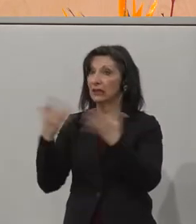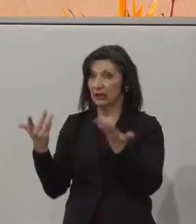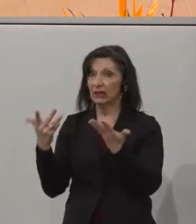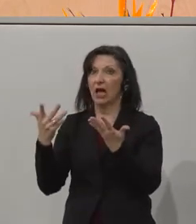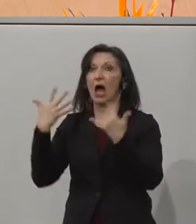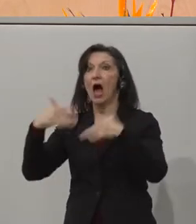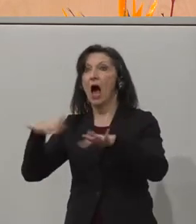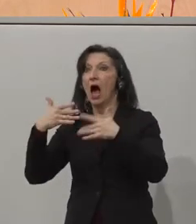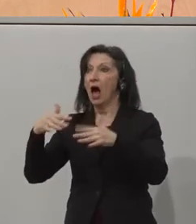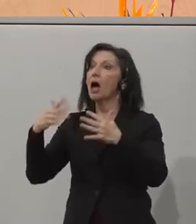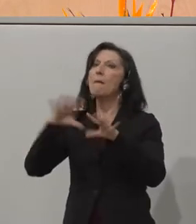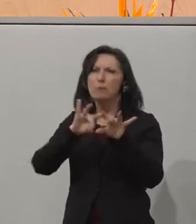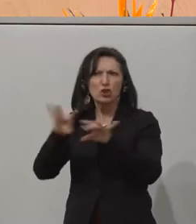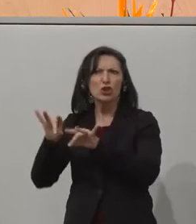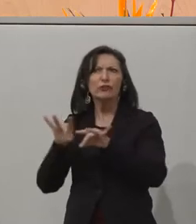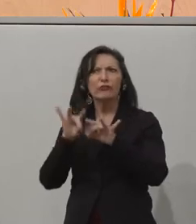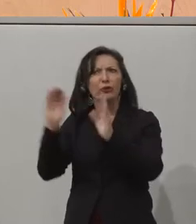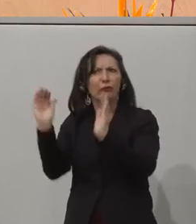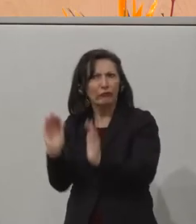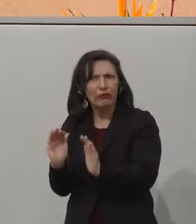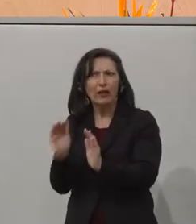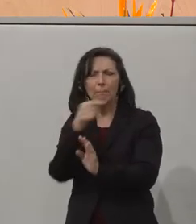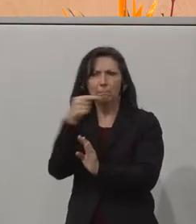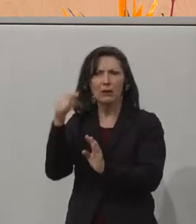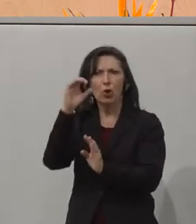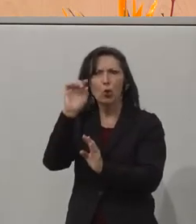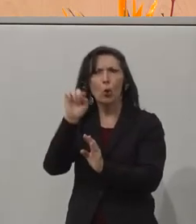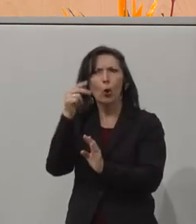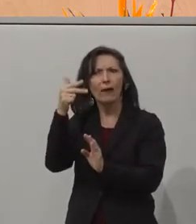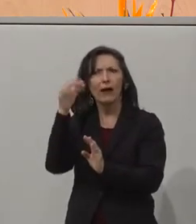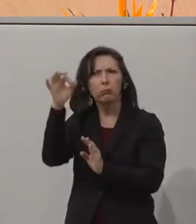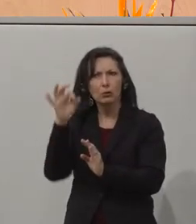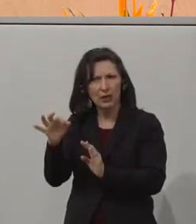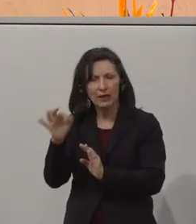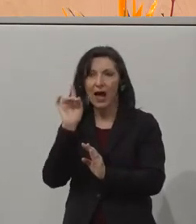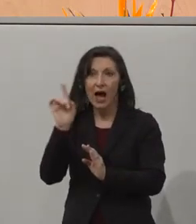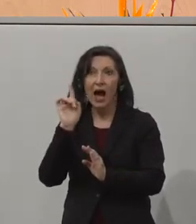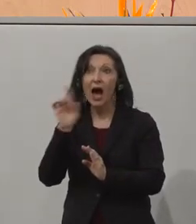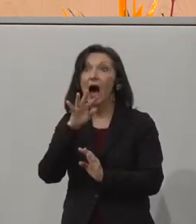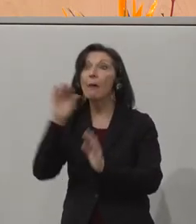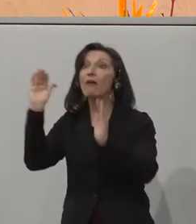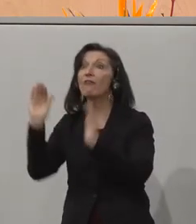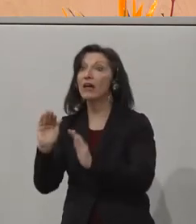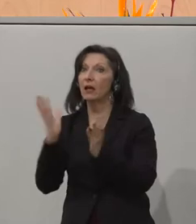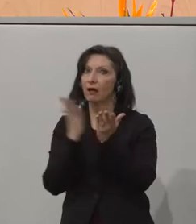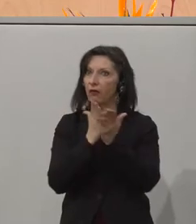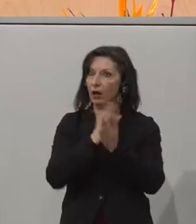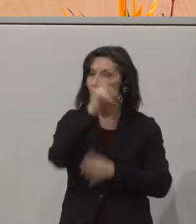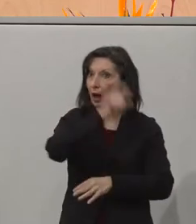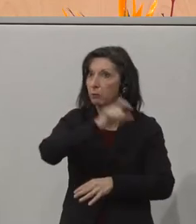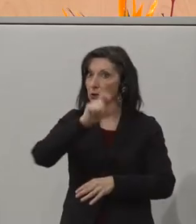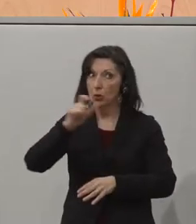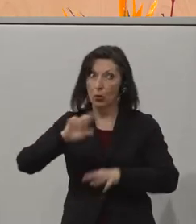von diesen Menschen ist zwar auch gesunken um minus 0,3 Prozent, allerdings bei weitem weniger als der Beschäftigungsrückgang